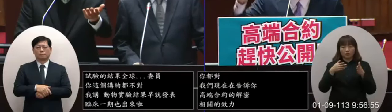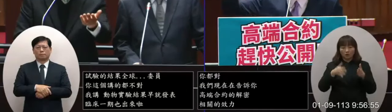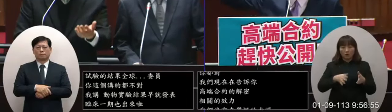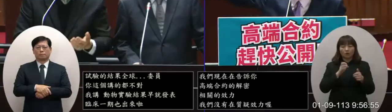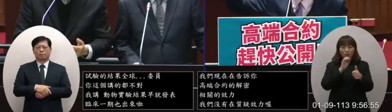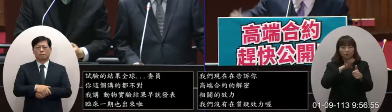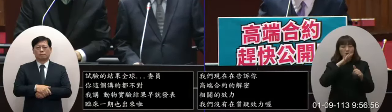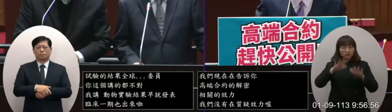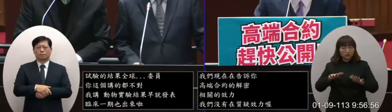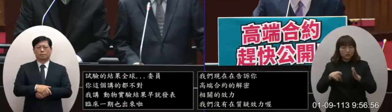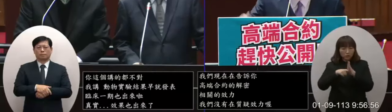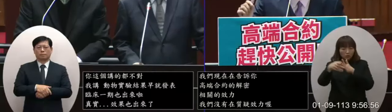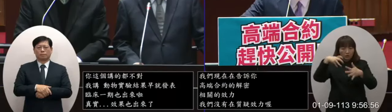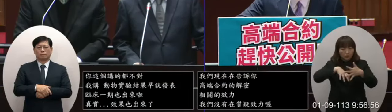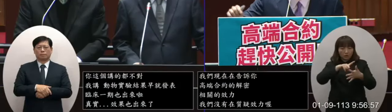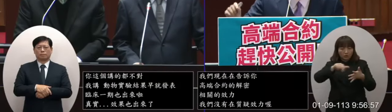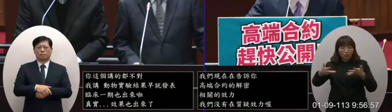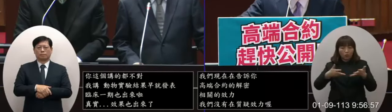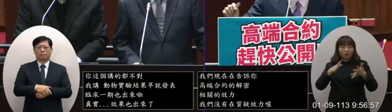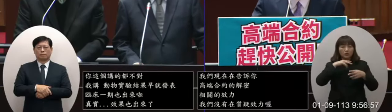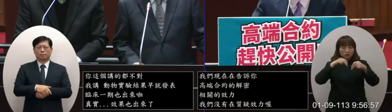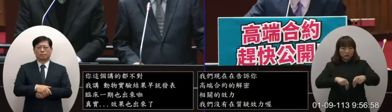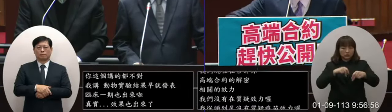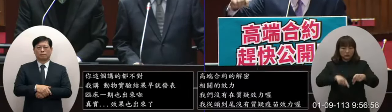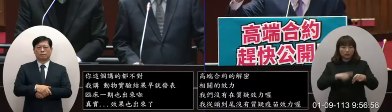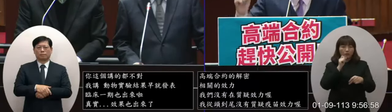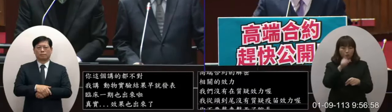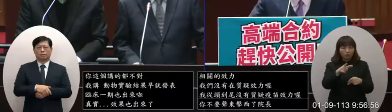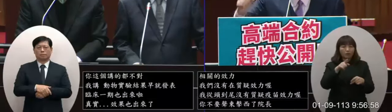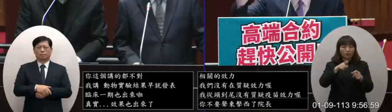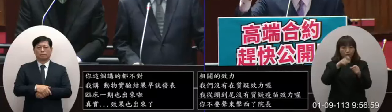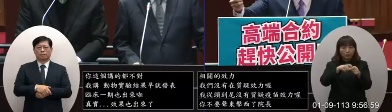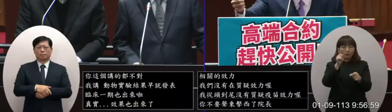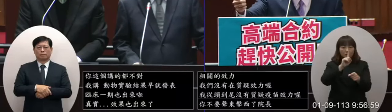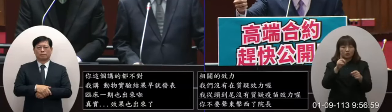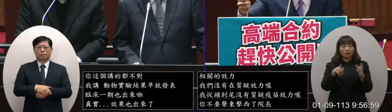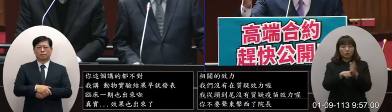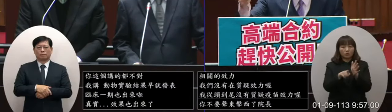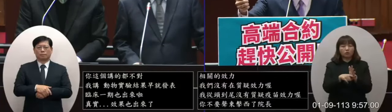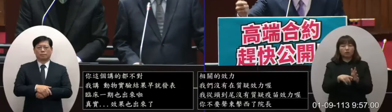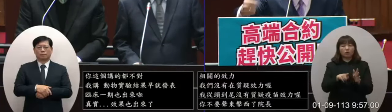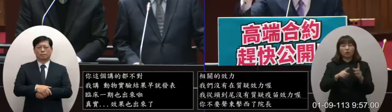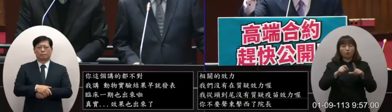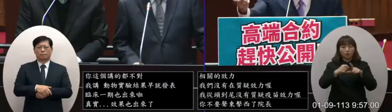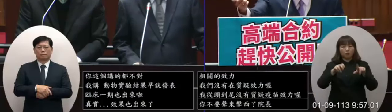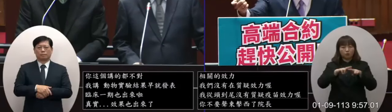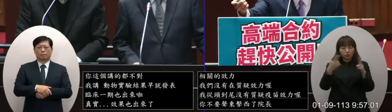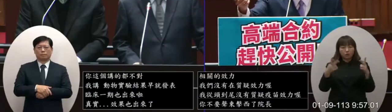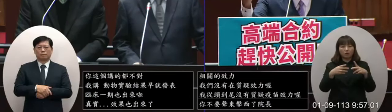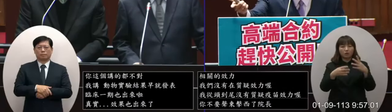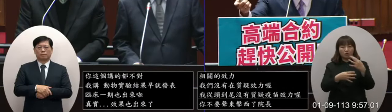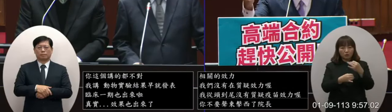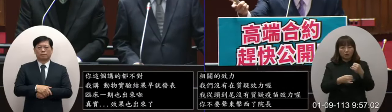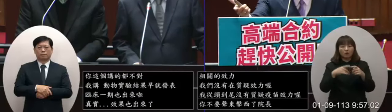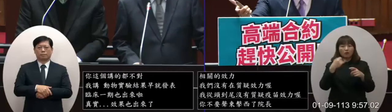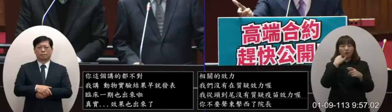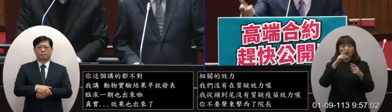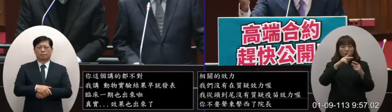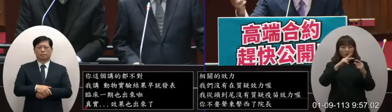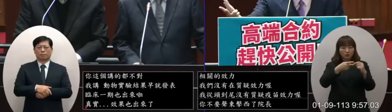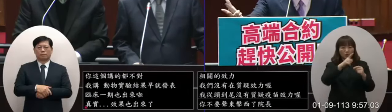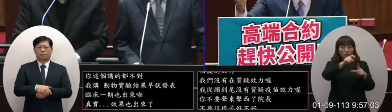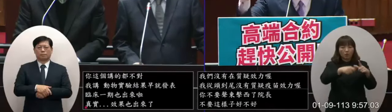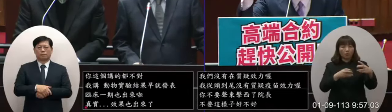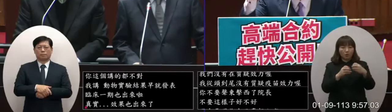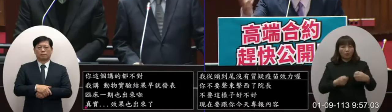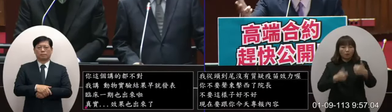現在跟你講今天專報的內容相關合約採購的目標什麼時候要公佈什麼時候能夠高端取得共